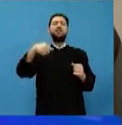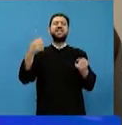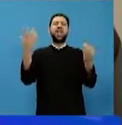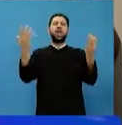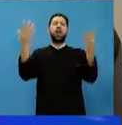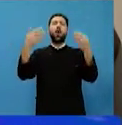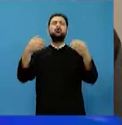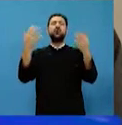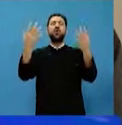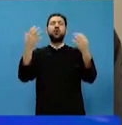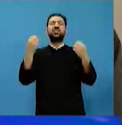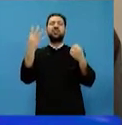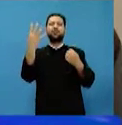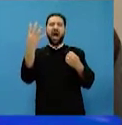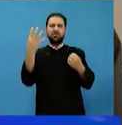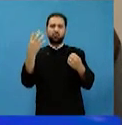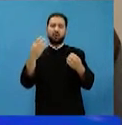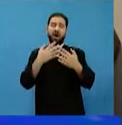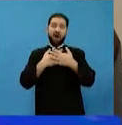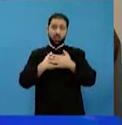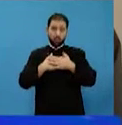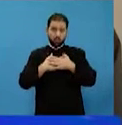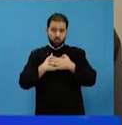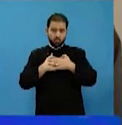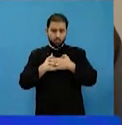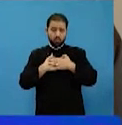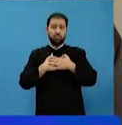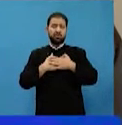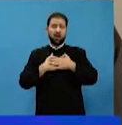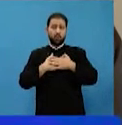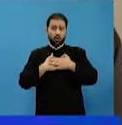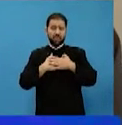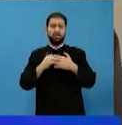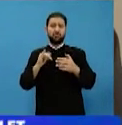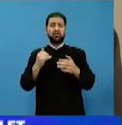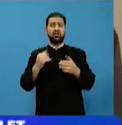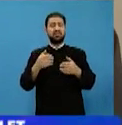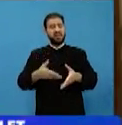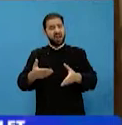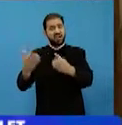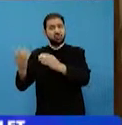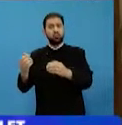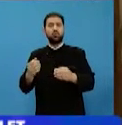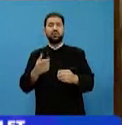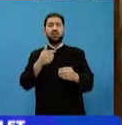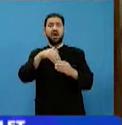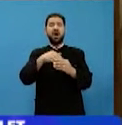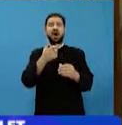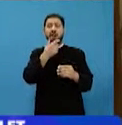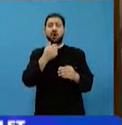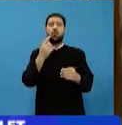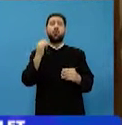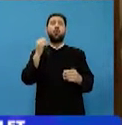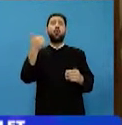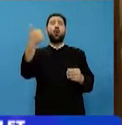Sfântului Ioan Teologu din Srotii, lângă Salonic, în Grecia. El s-a născut în anul 1924 în Farasa,